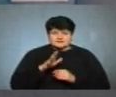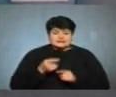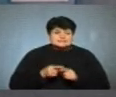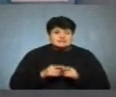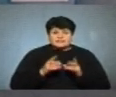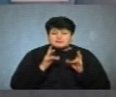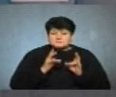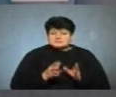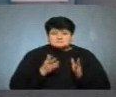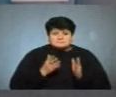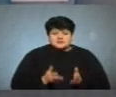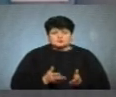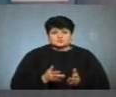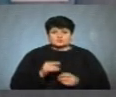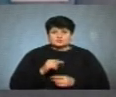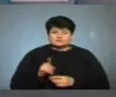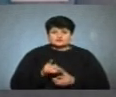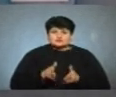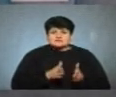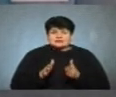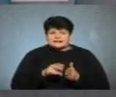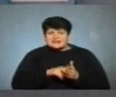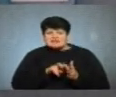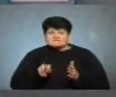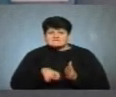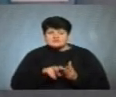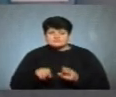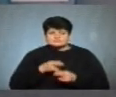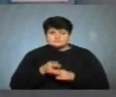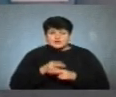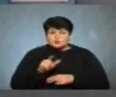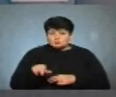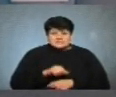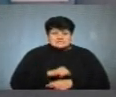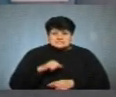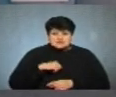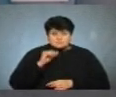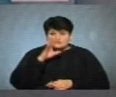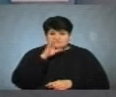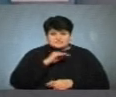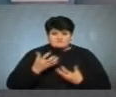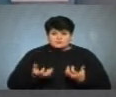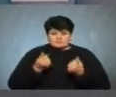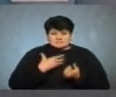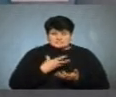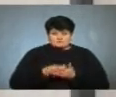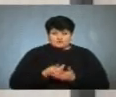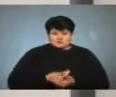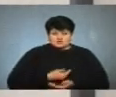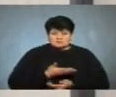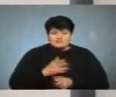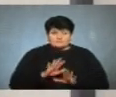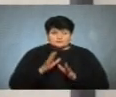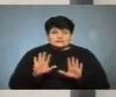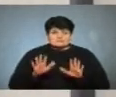небезпечно, тому що шляхи евакуації перекриваються, та людина сама може не встигнути врятувати своє життя у випадку виникнення